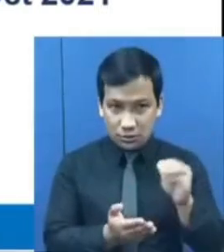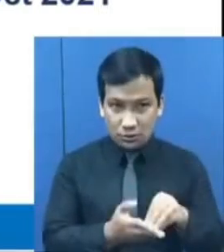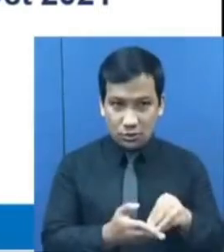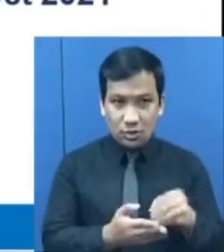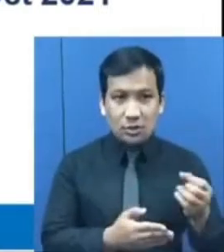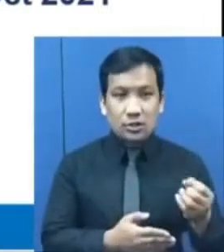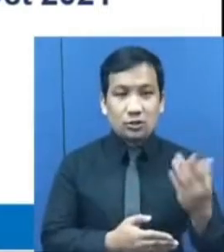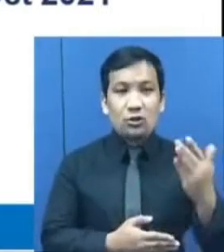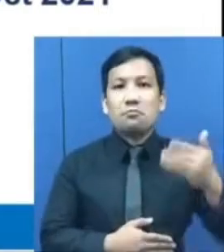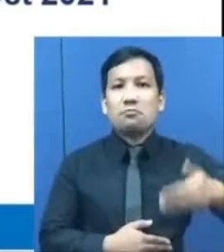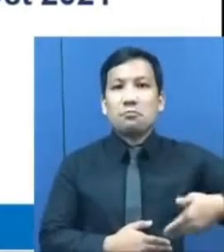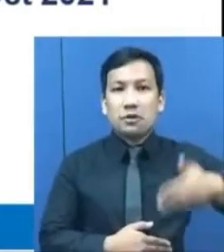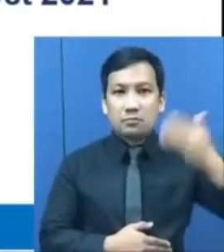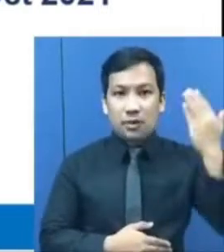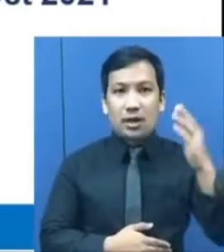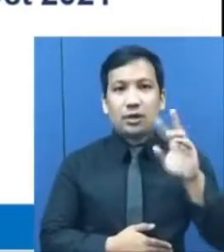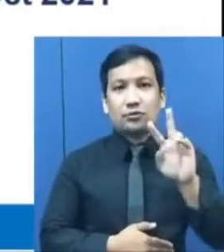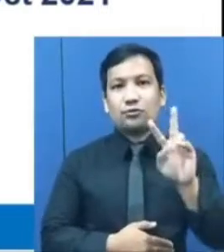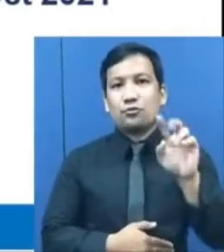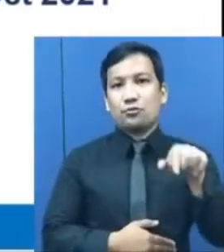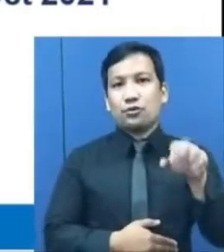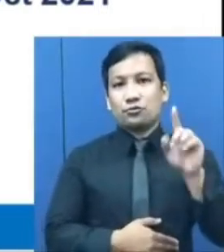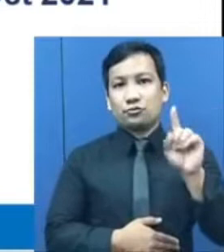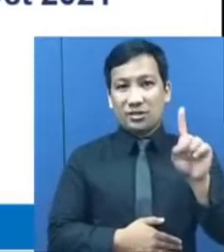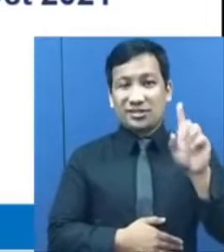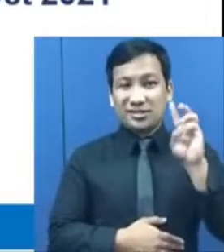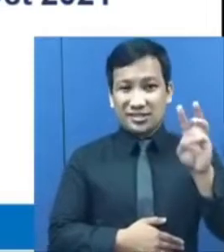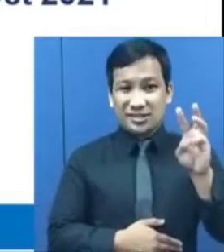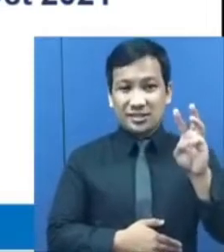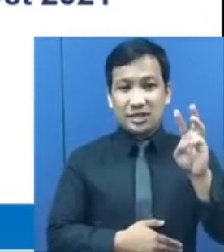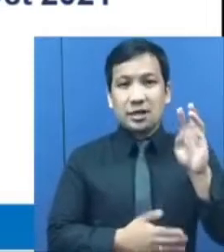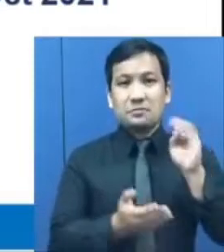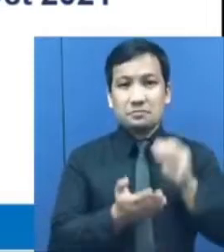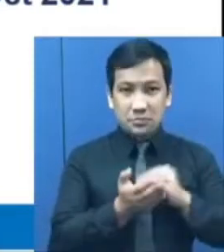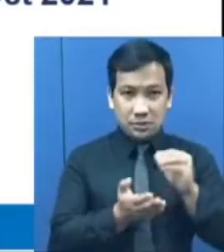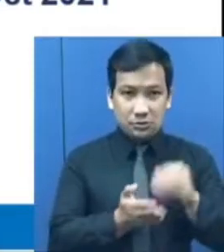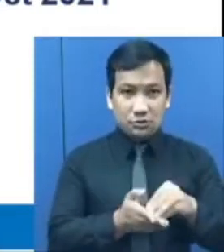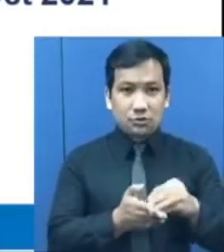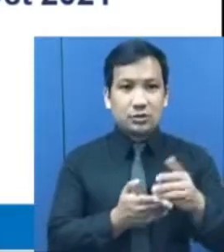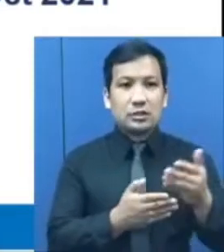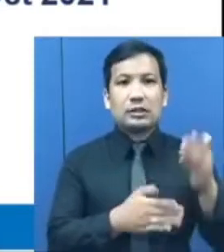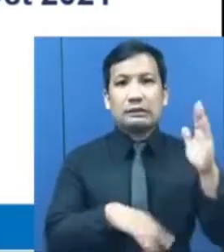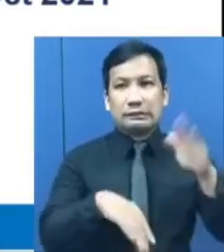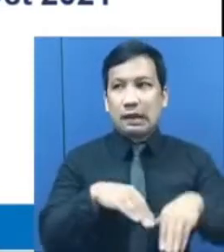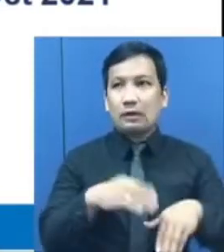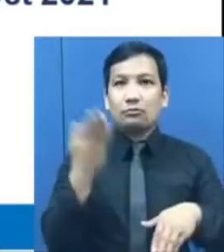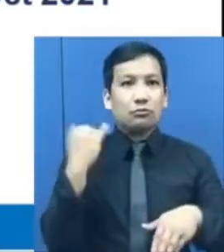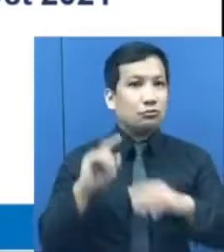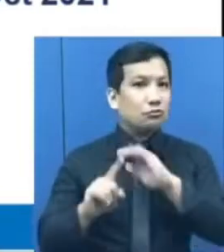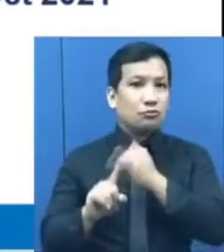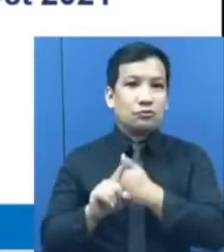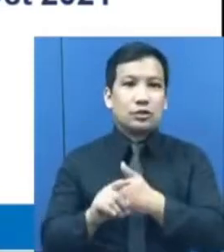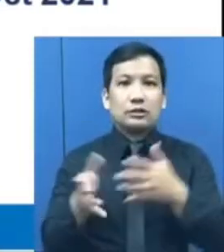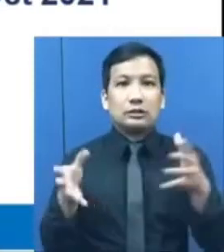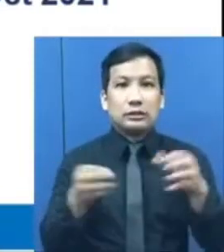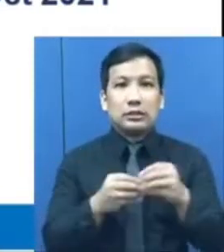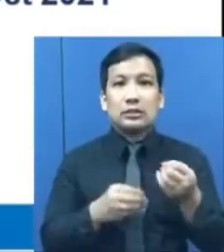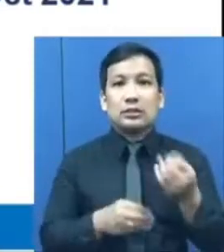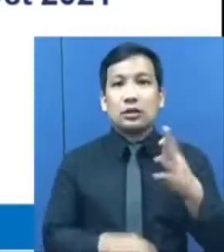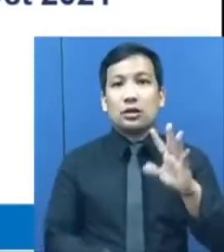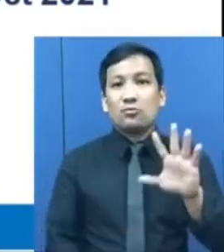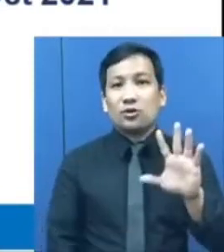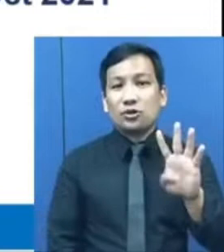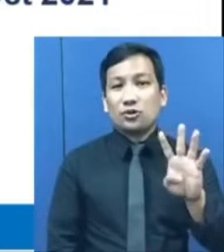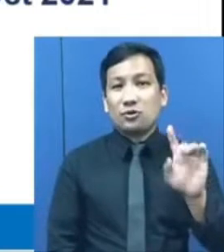ay mas mataas ng 2,16 million kaysa sa naitala noong Hulyo 2021 na nasa 41,67